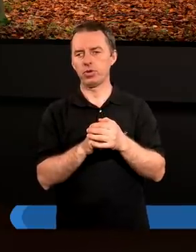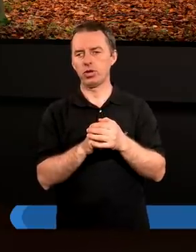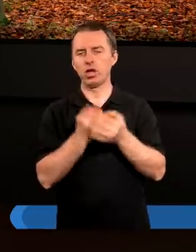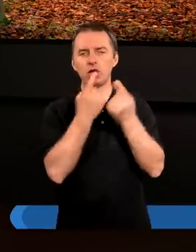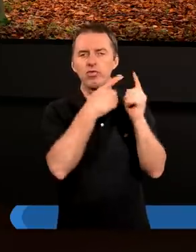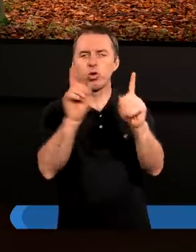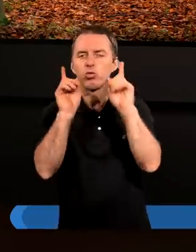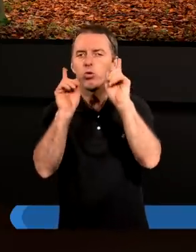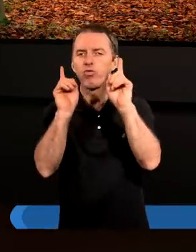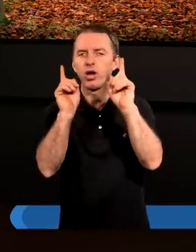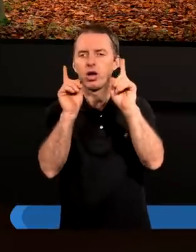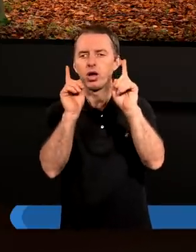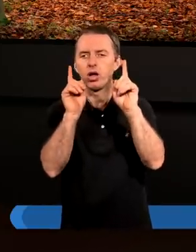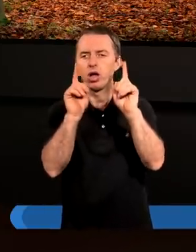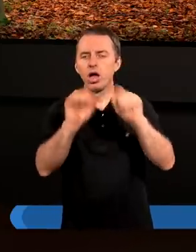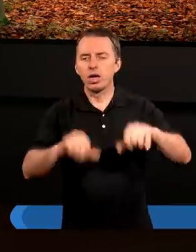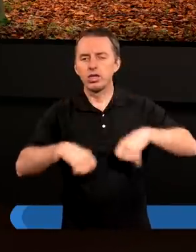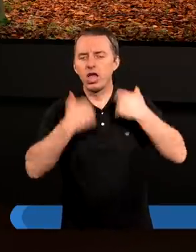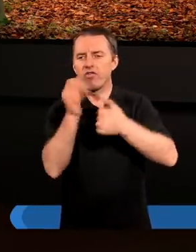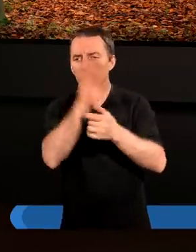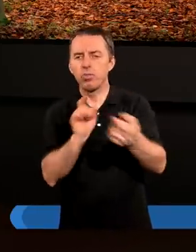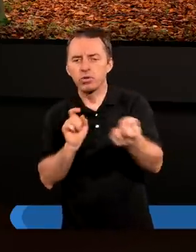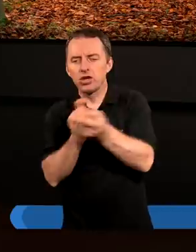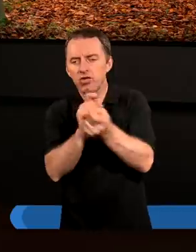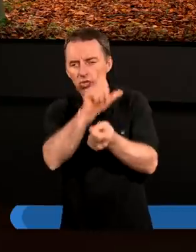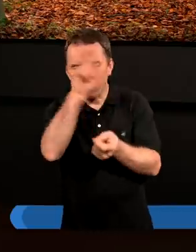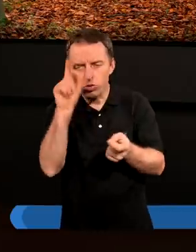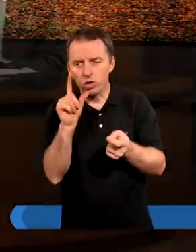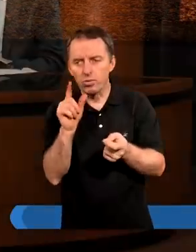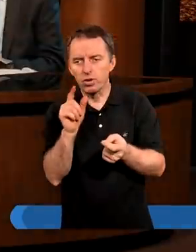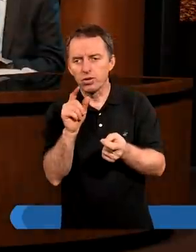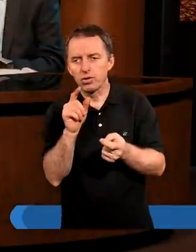Zwróćmy uwagę, tu nie ma gniewu Bożego przeciwko ludziom.